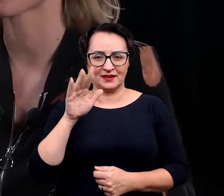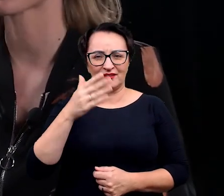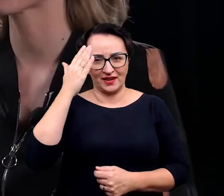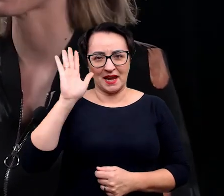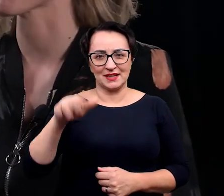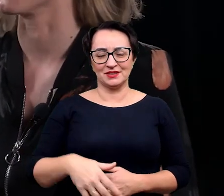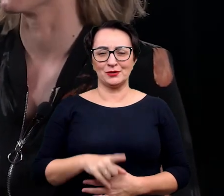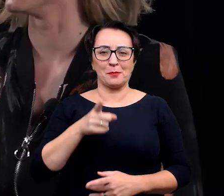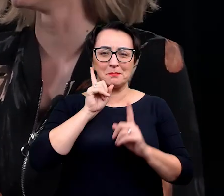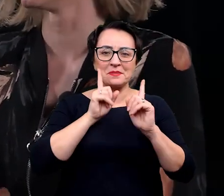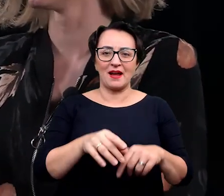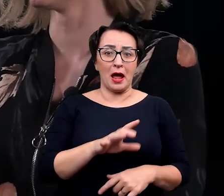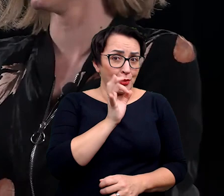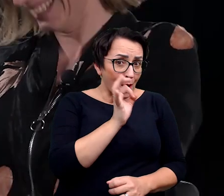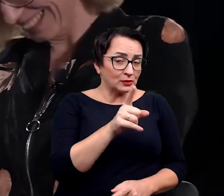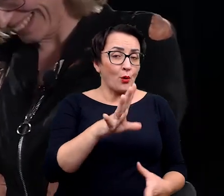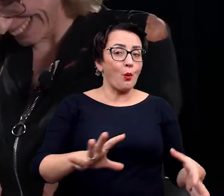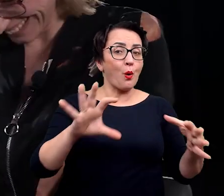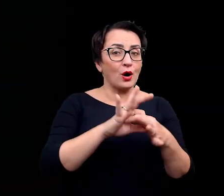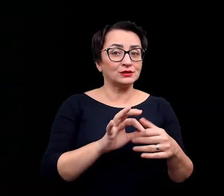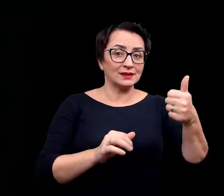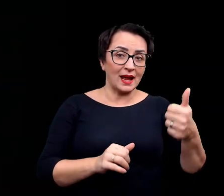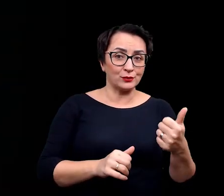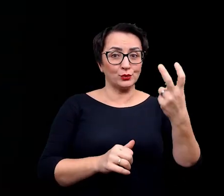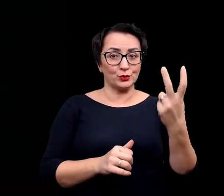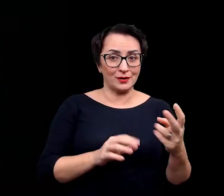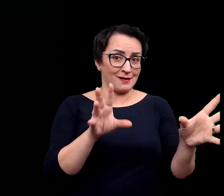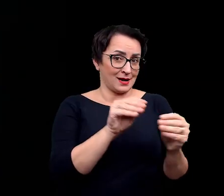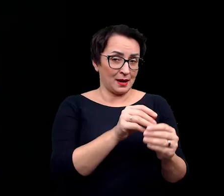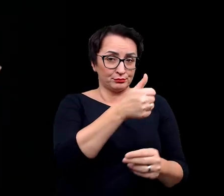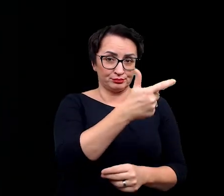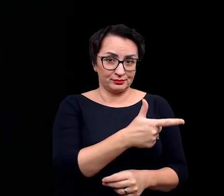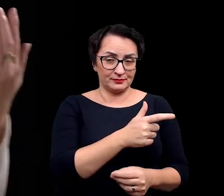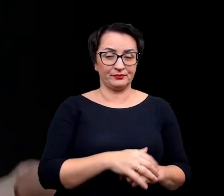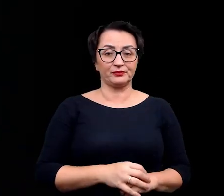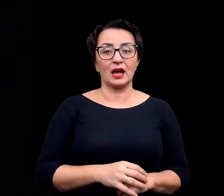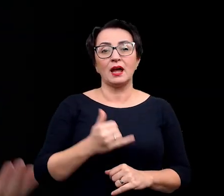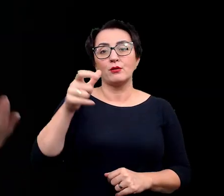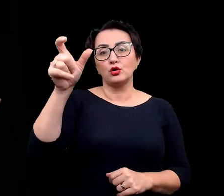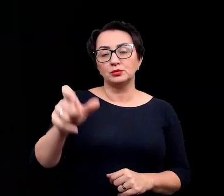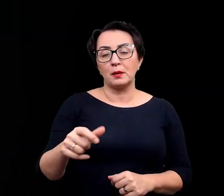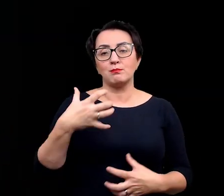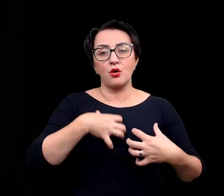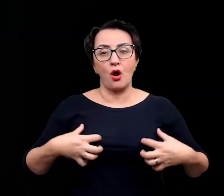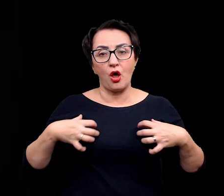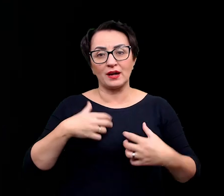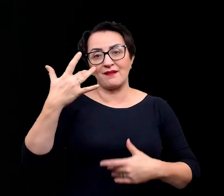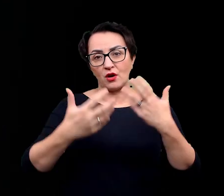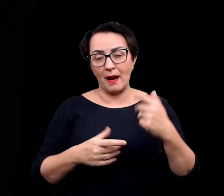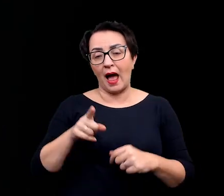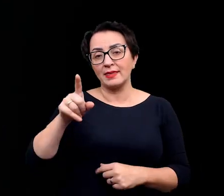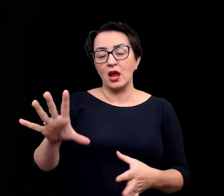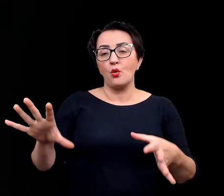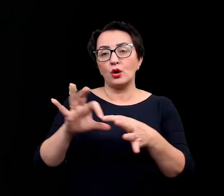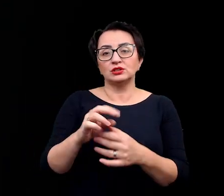Basia, wiesz, to jest, taka jest prawda. To dobrze, bo łączysz jedno i drugie, to jest ważne. Jedni łączą biologię z informatyką, a